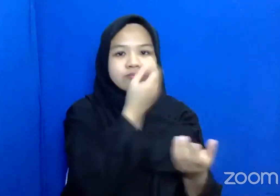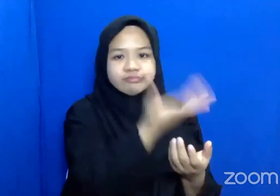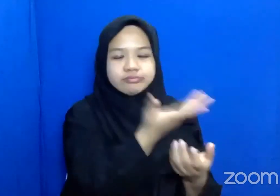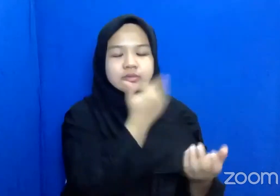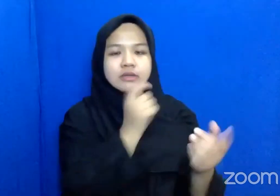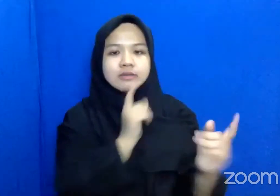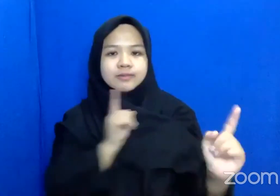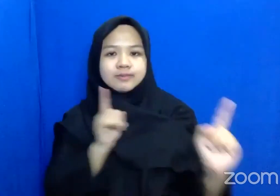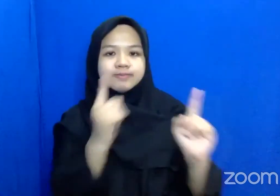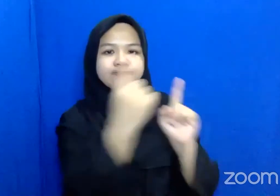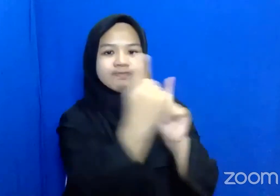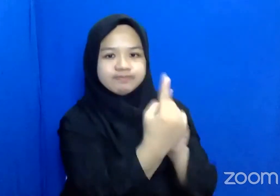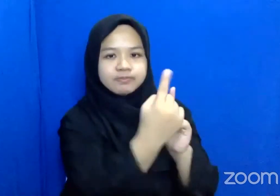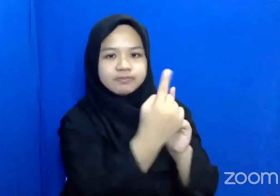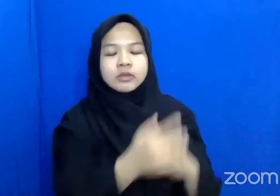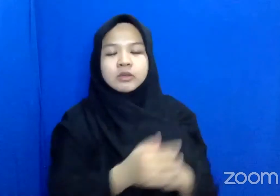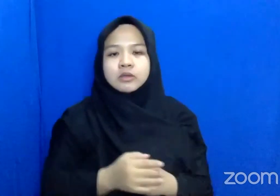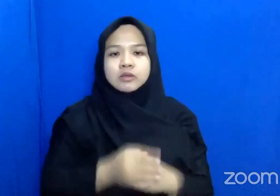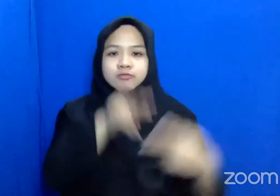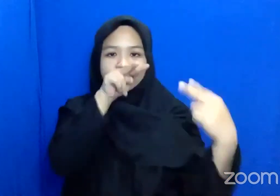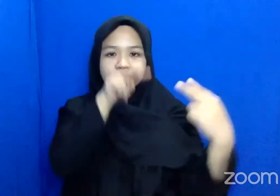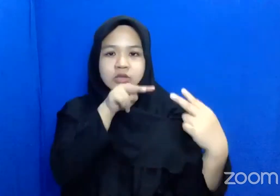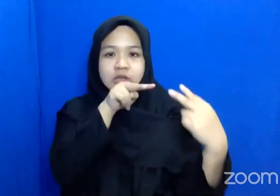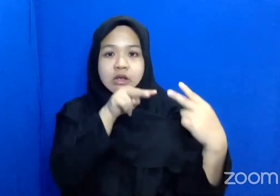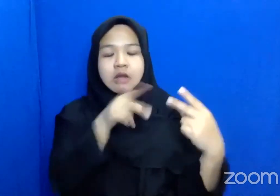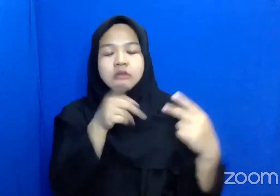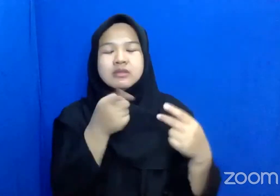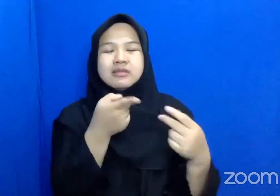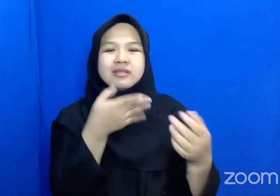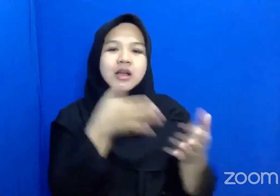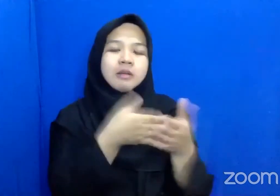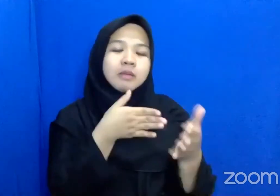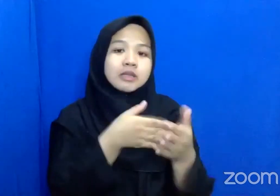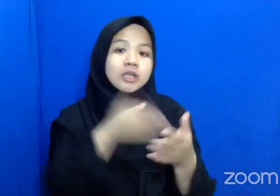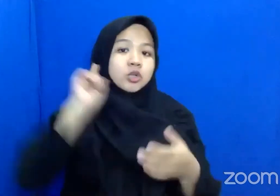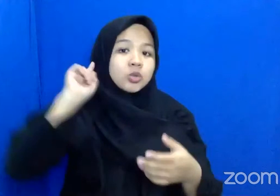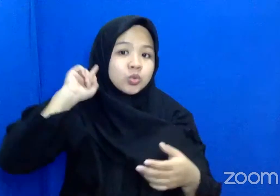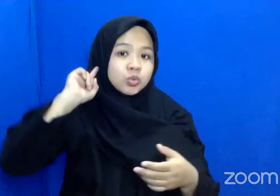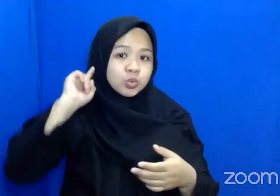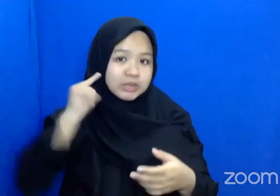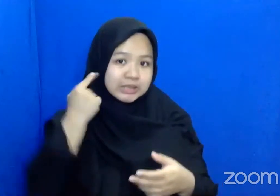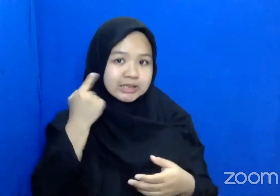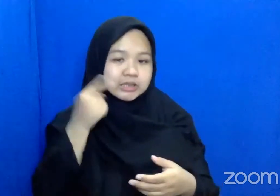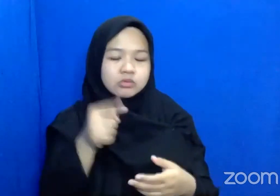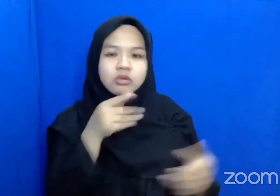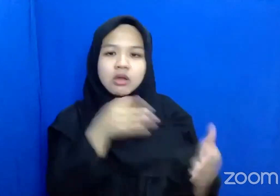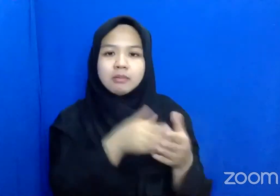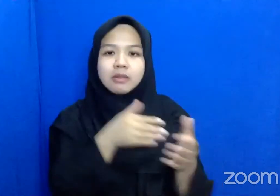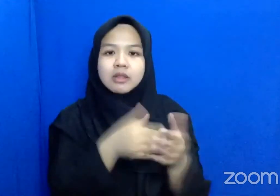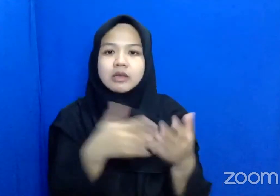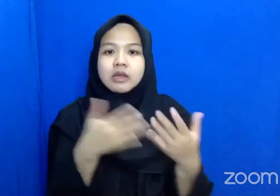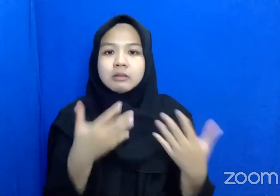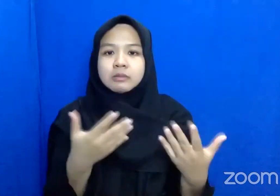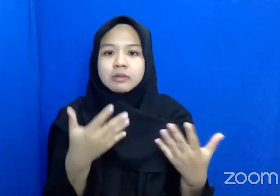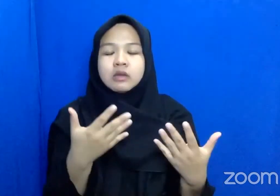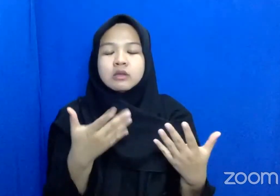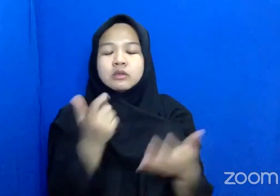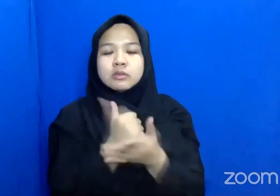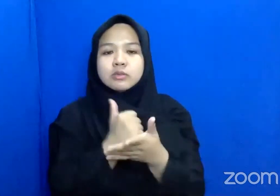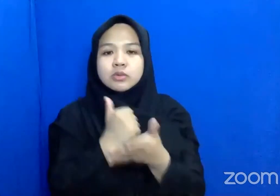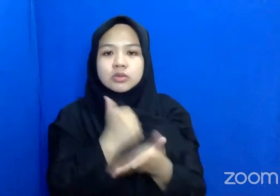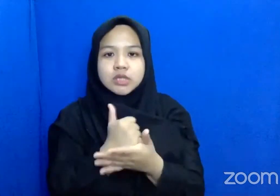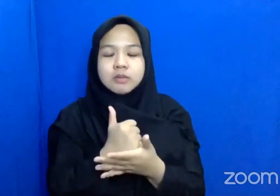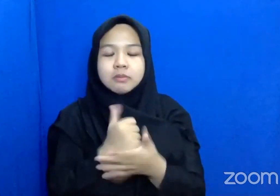Teman-teman Tuli Nah Salah Satu Hambatan Dari Teman-teman Tuli Atau Hambatan Pendengaran Ini Sebenarnya